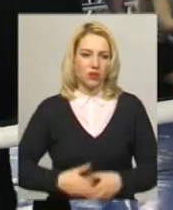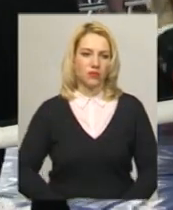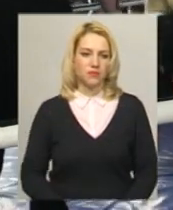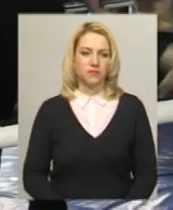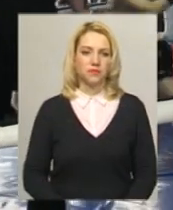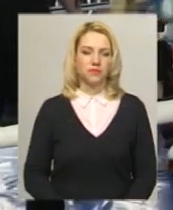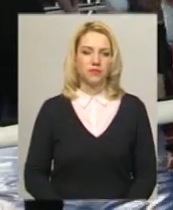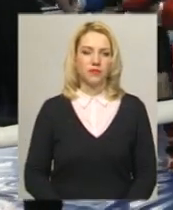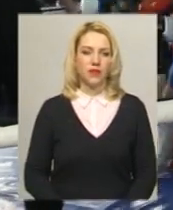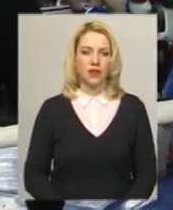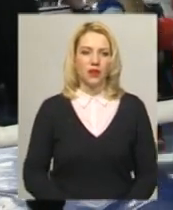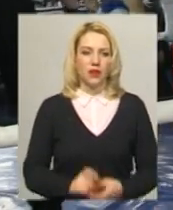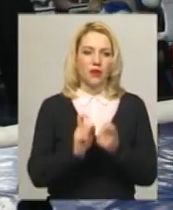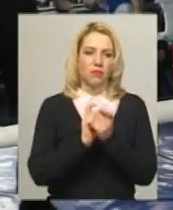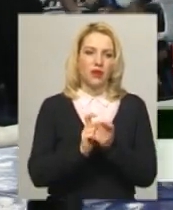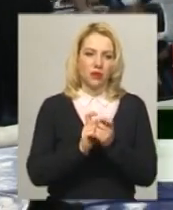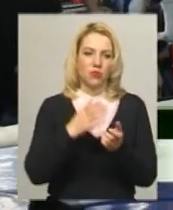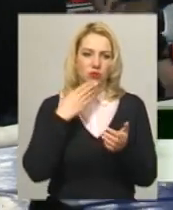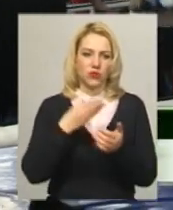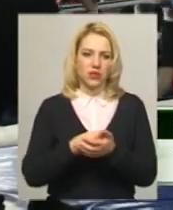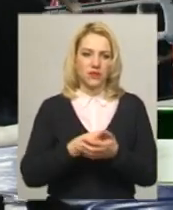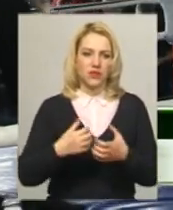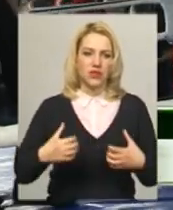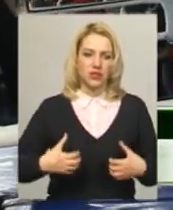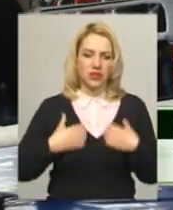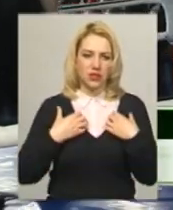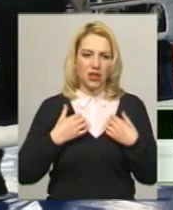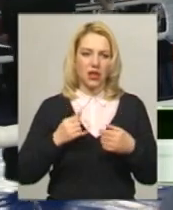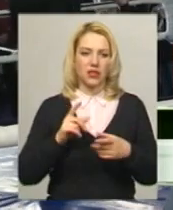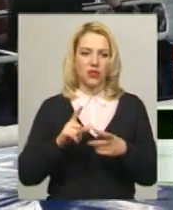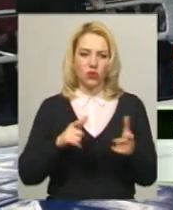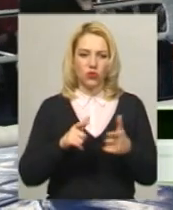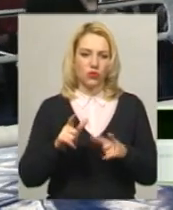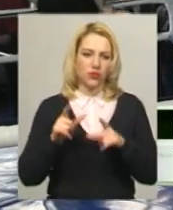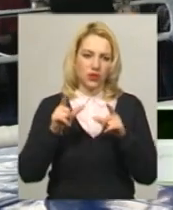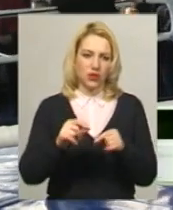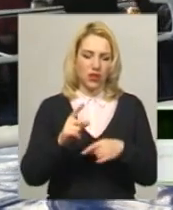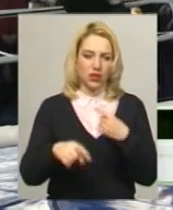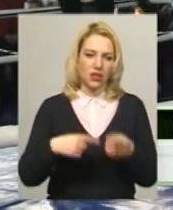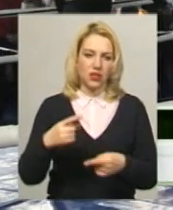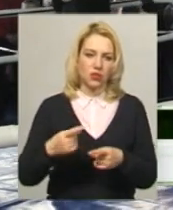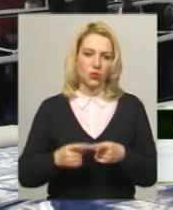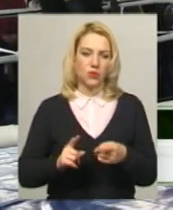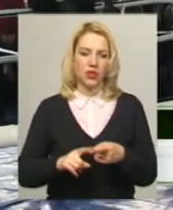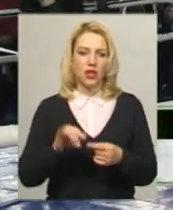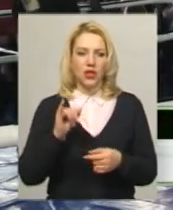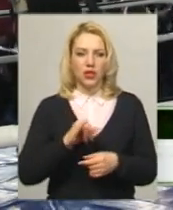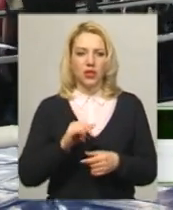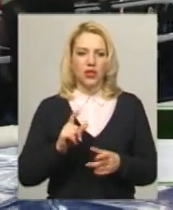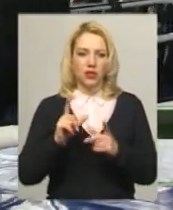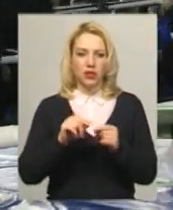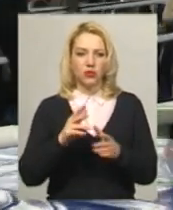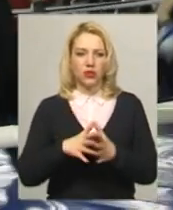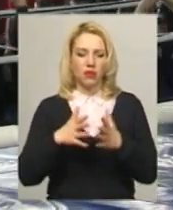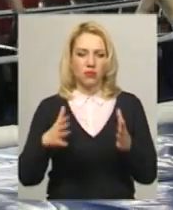Якщо переборюють свій страх і готові їхати на наступній, то зробити шаг вперед, тоді вже їдуть і на більше